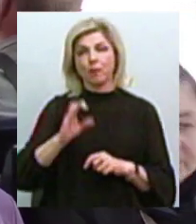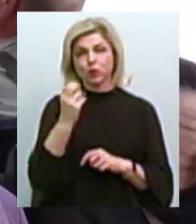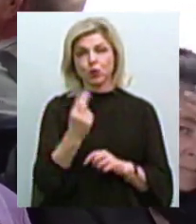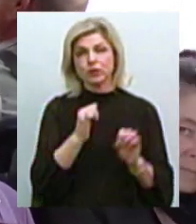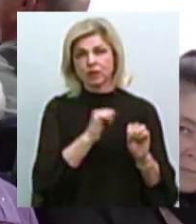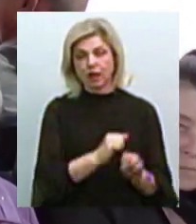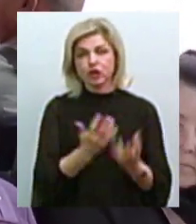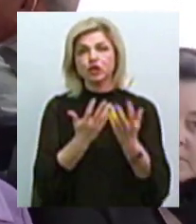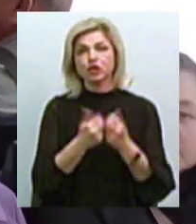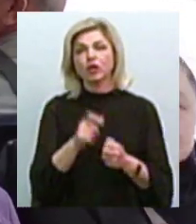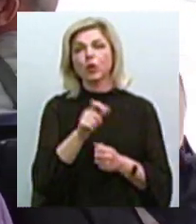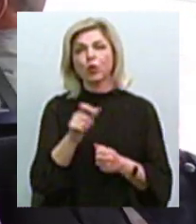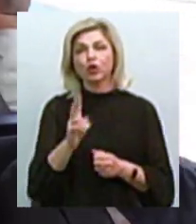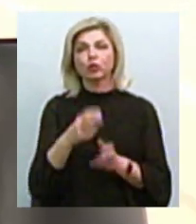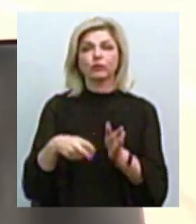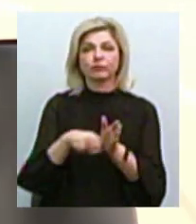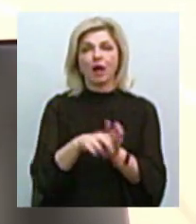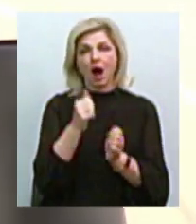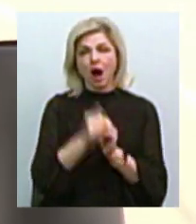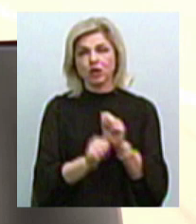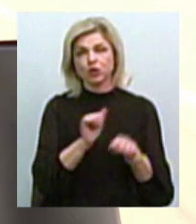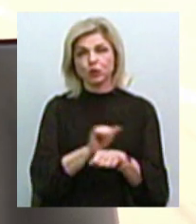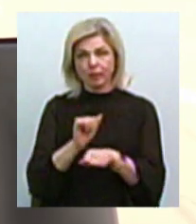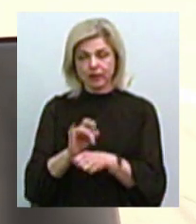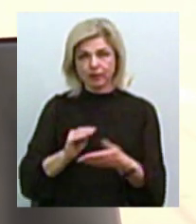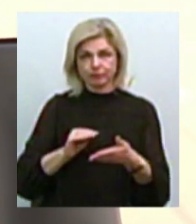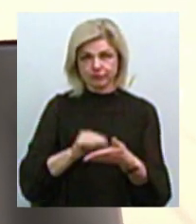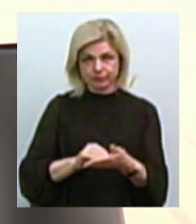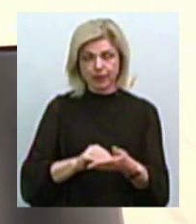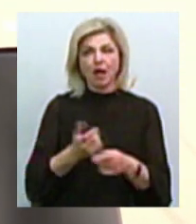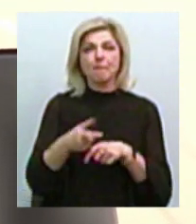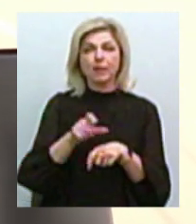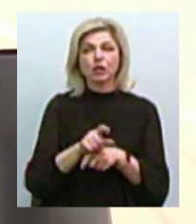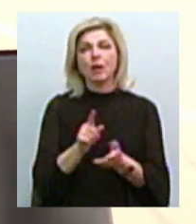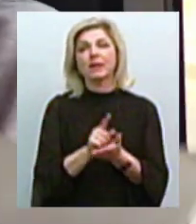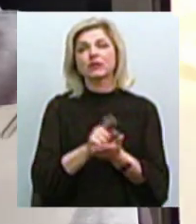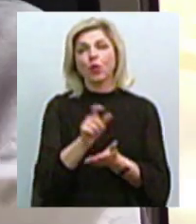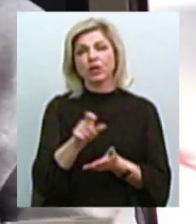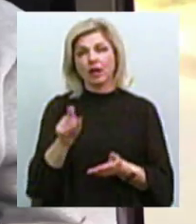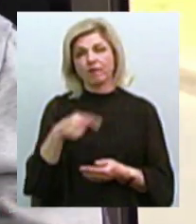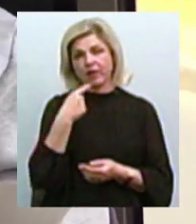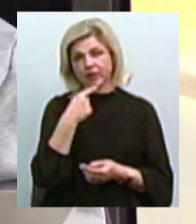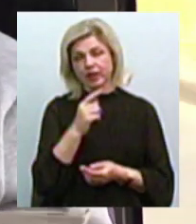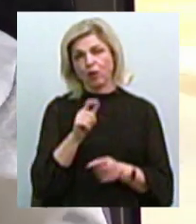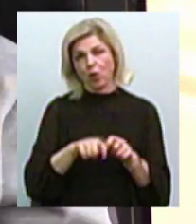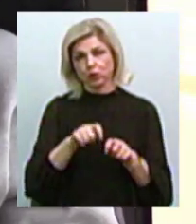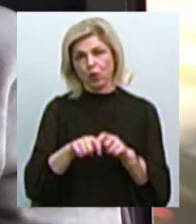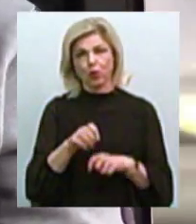пасажирів, які заходять на кожній зупинці та вписують у бланк. Більше пенсіонерів, говорить контролерка Ольга Бойко.